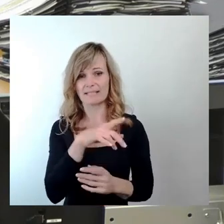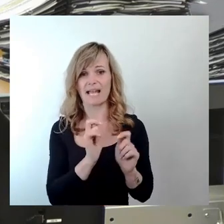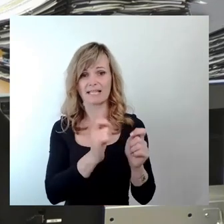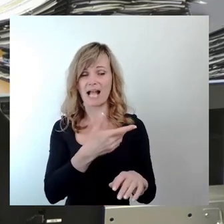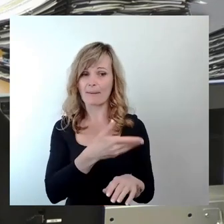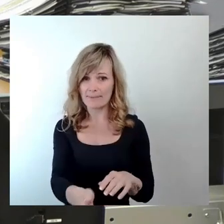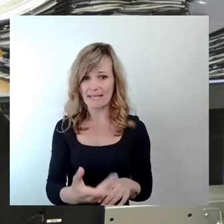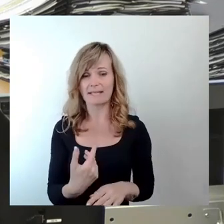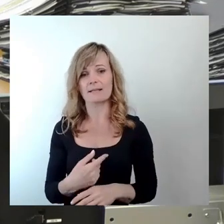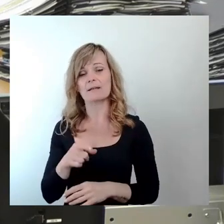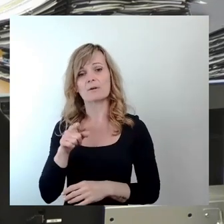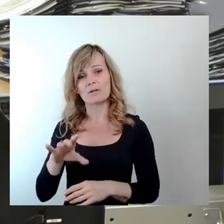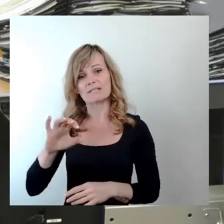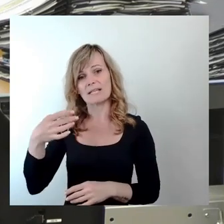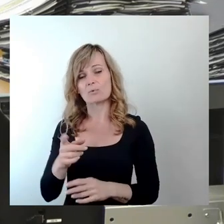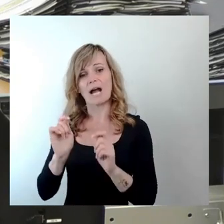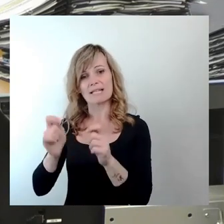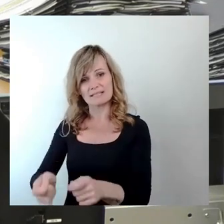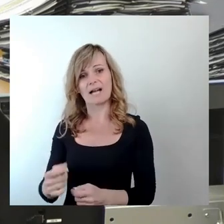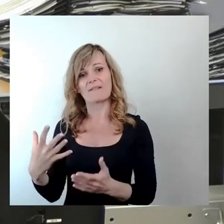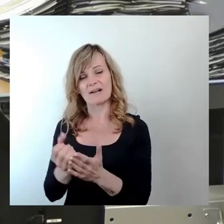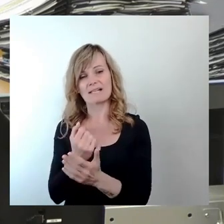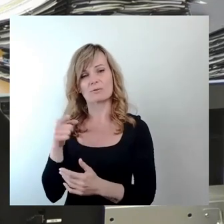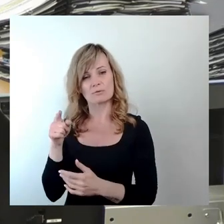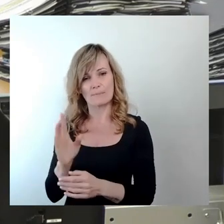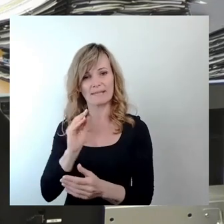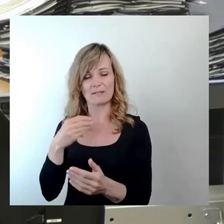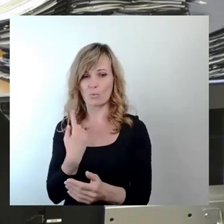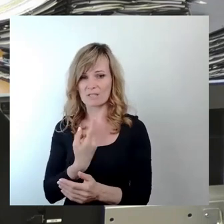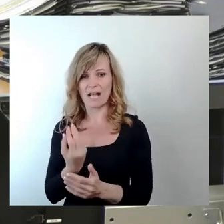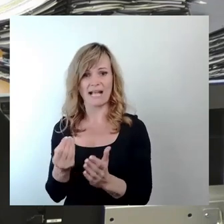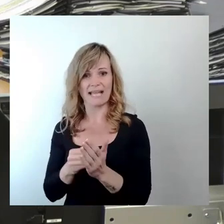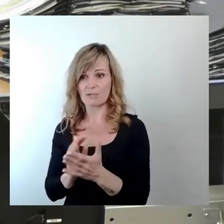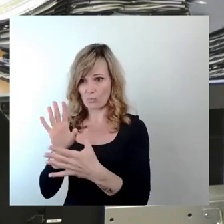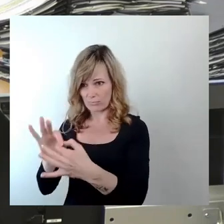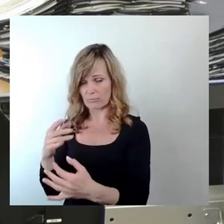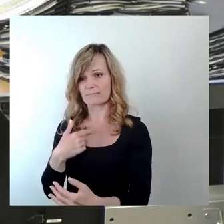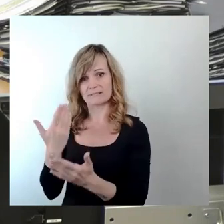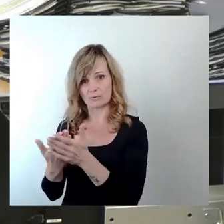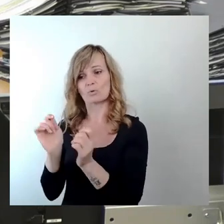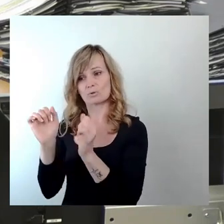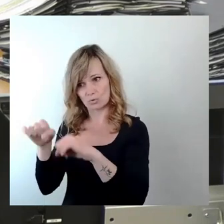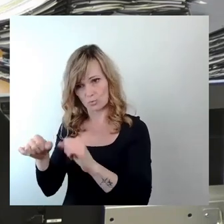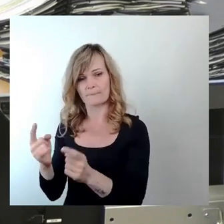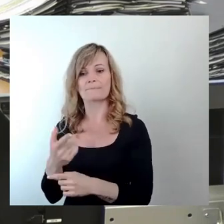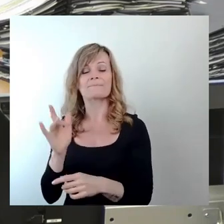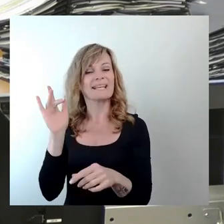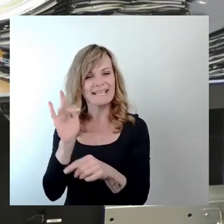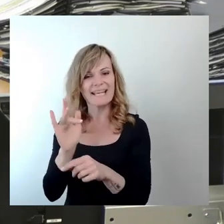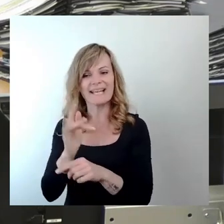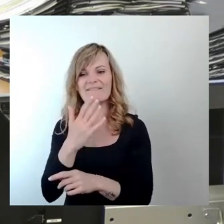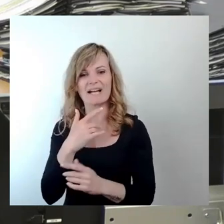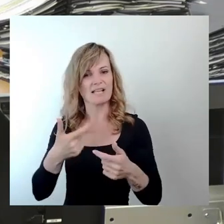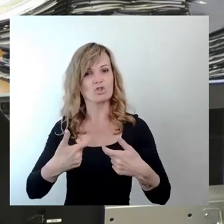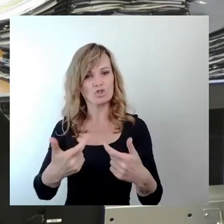dem CDU-Antrag in der Fassung des Wievö mit unseren Ergänzungen zu. Wir sind nicht gegen die Wasserski-Anlage, wir sind aber